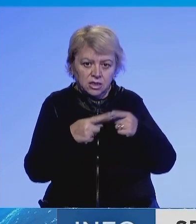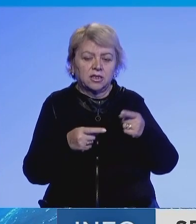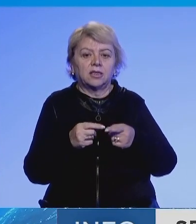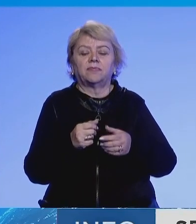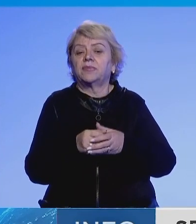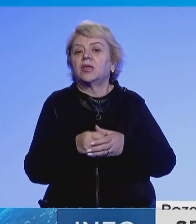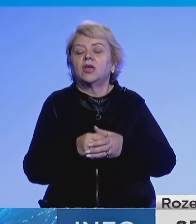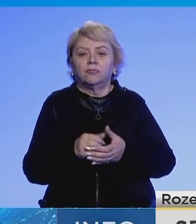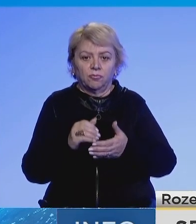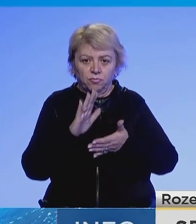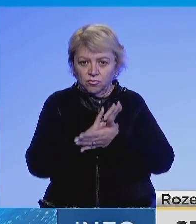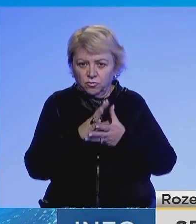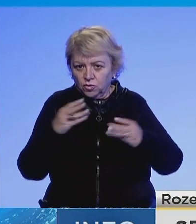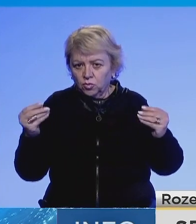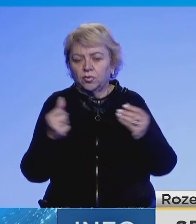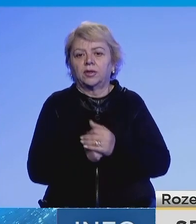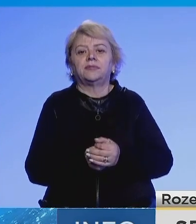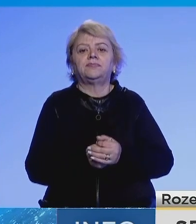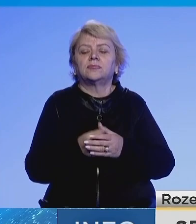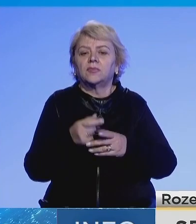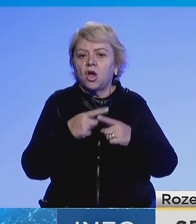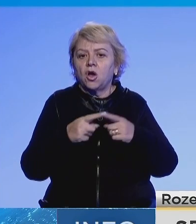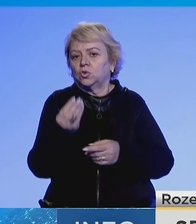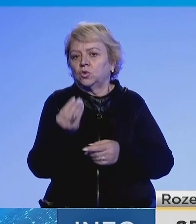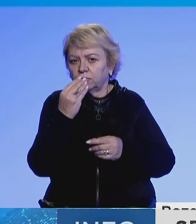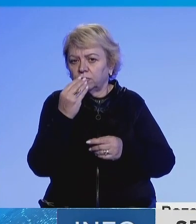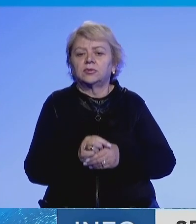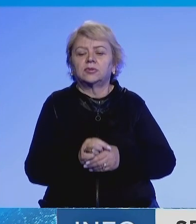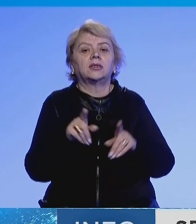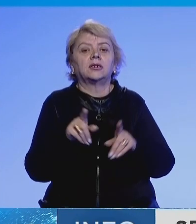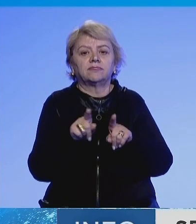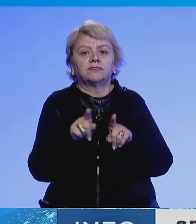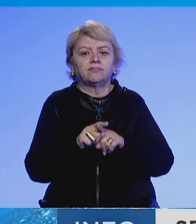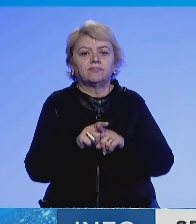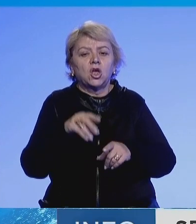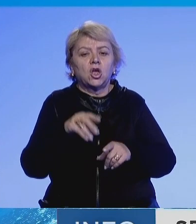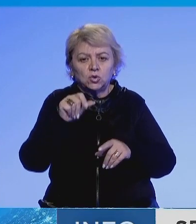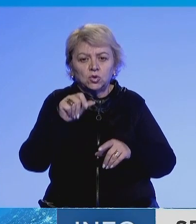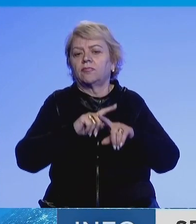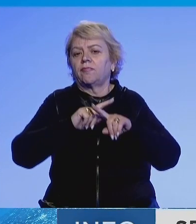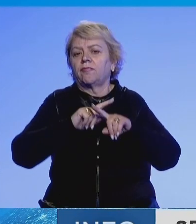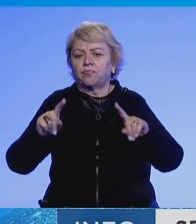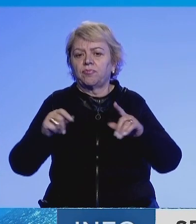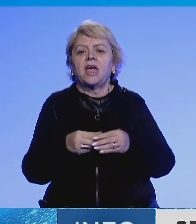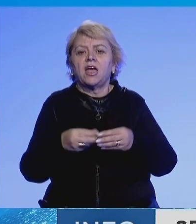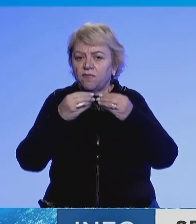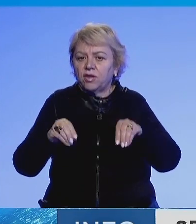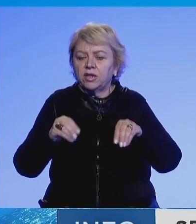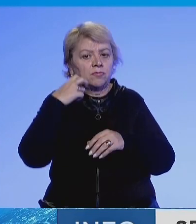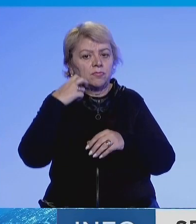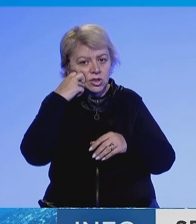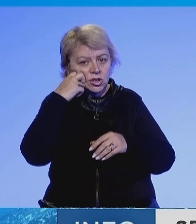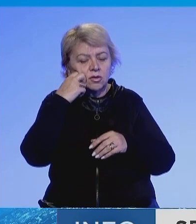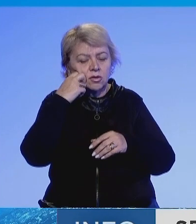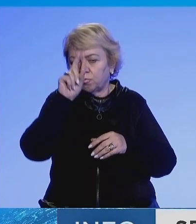gruri, buka, orizi, pasta, dvajur shimoj, lulledjeli, qumshti, kripa e kuzhines, vez, pulle, mishi, pulles,